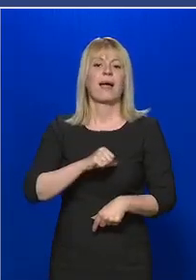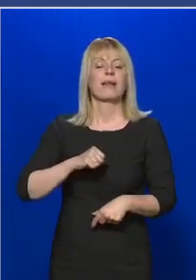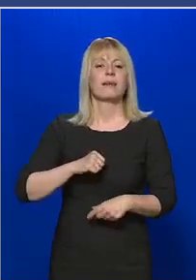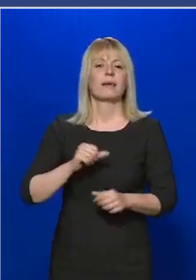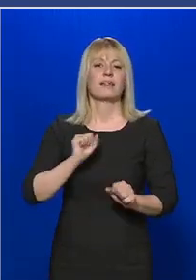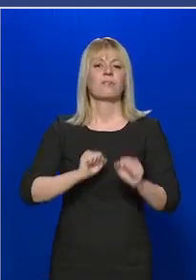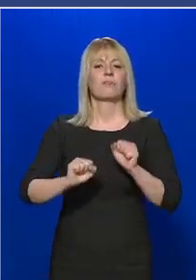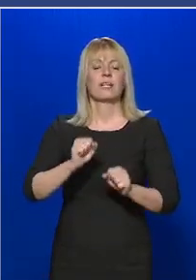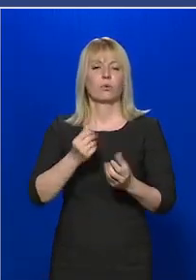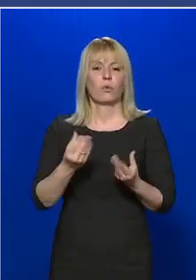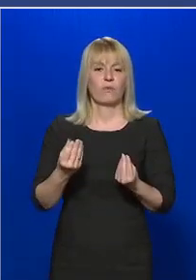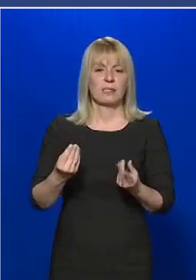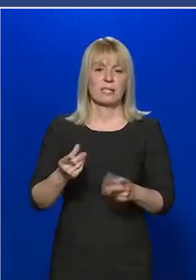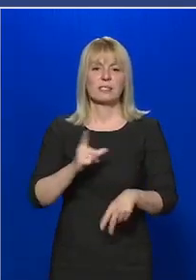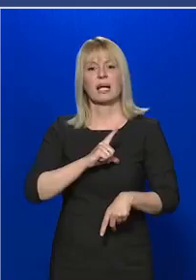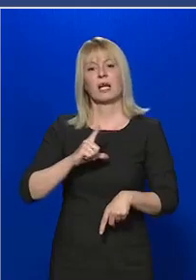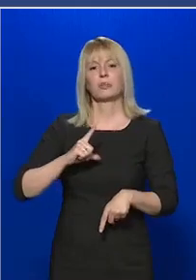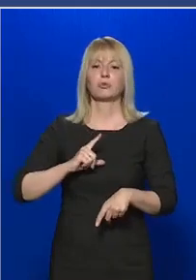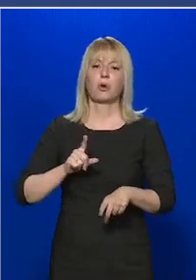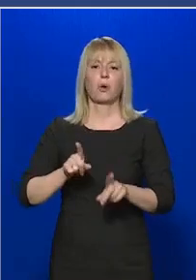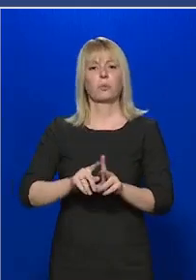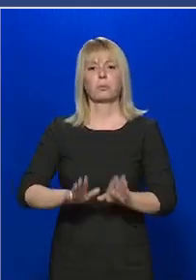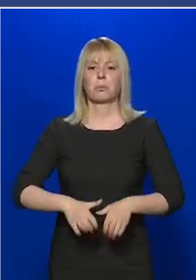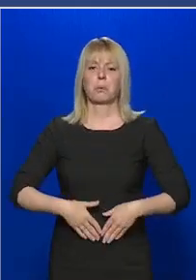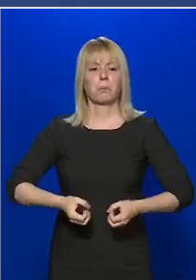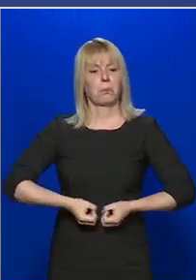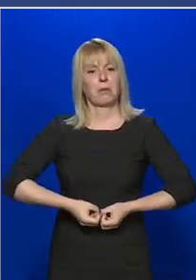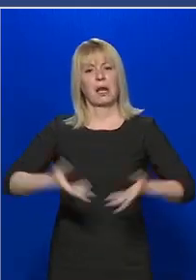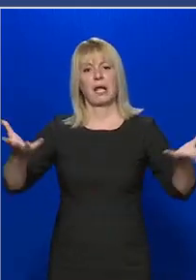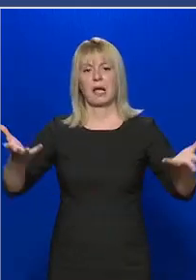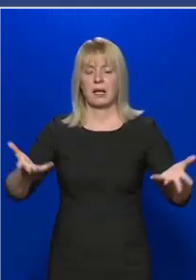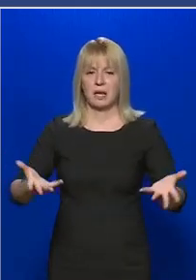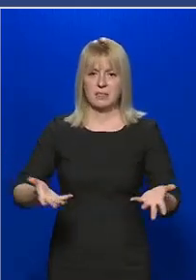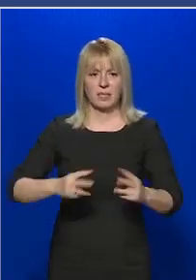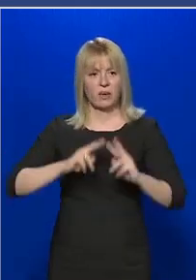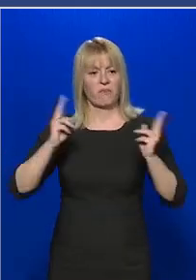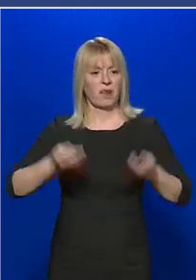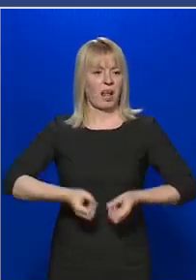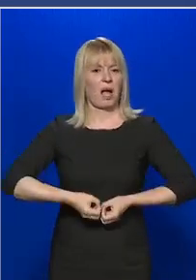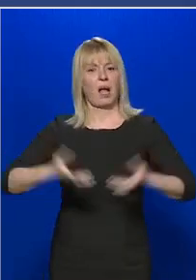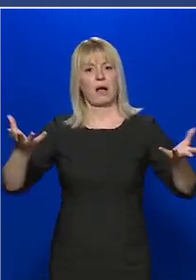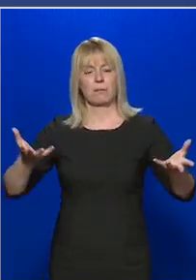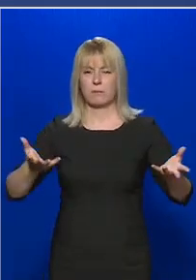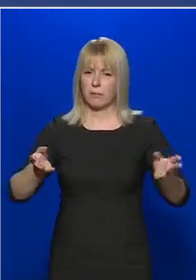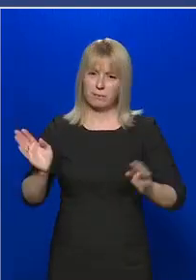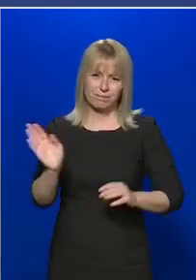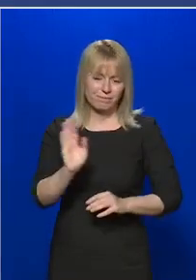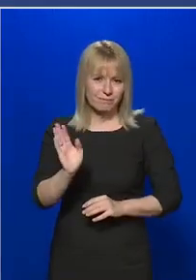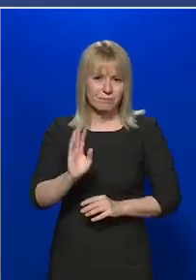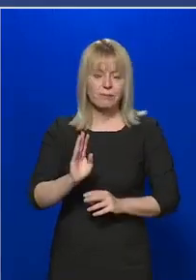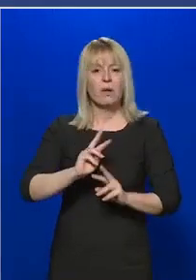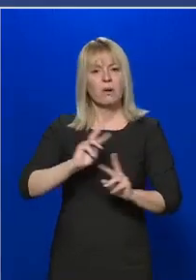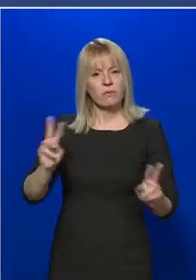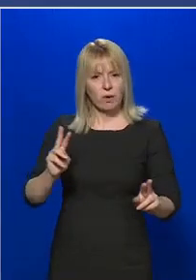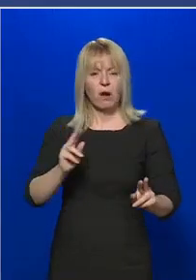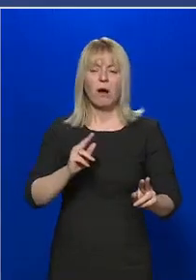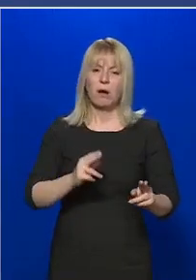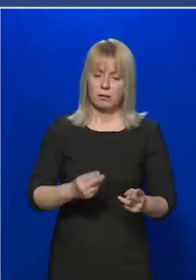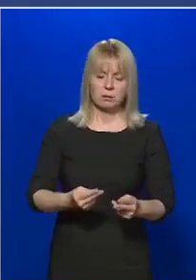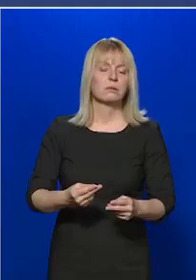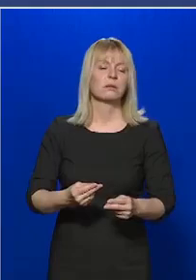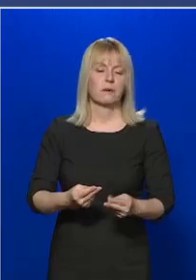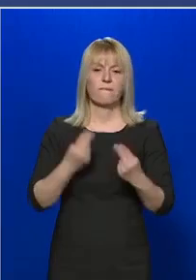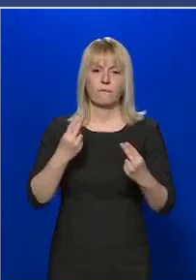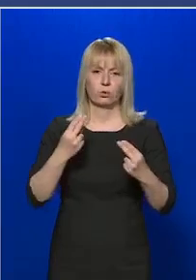védőfelszereléseket csak úgy beleereszteni a világba, hiszen van egy prioritási